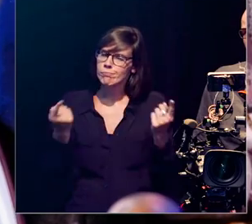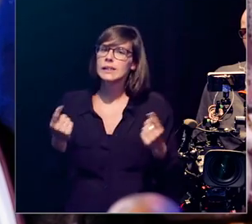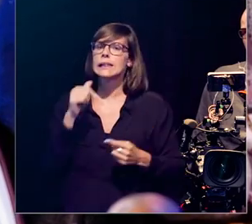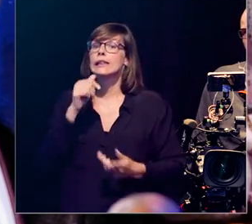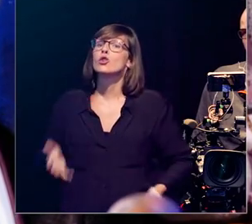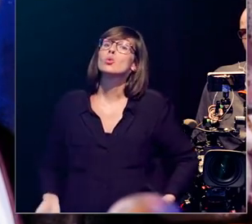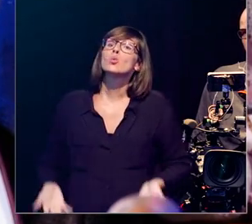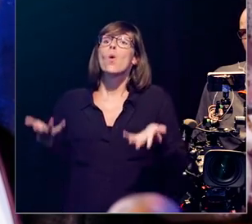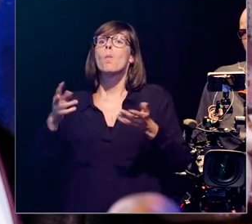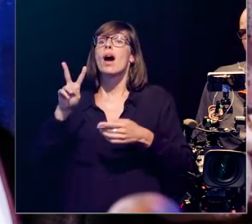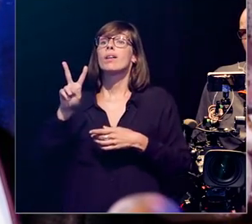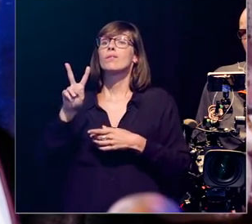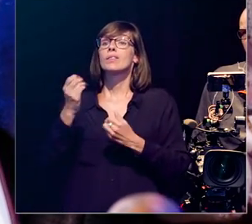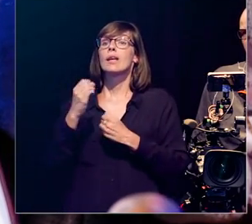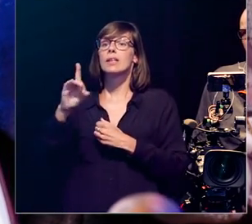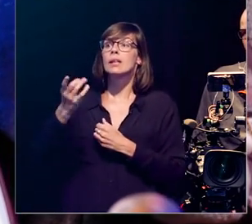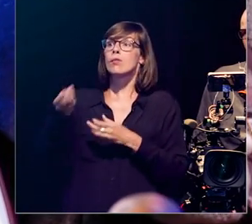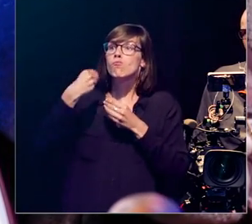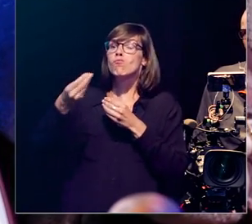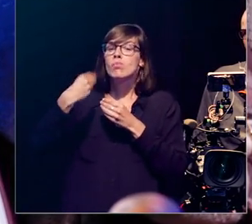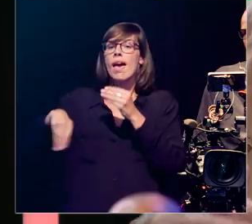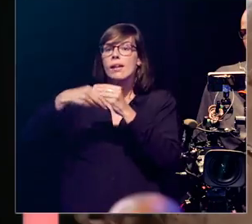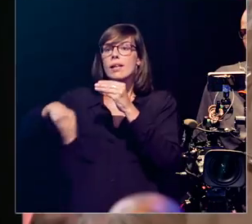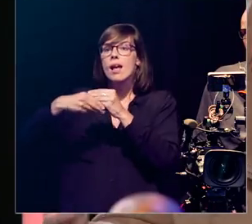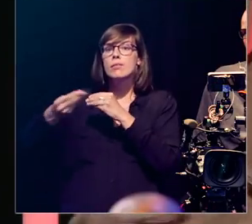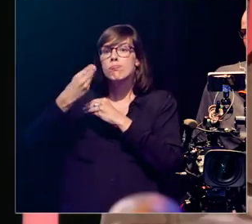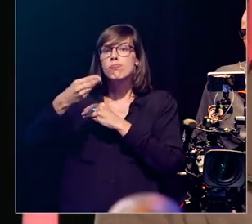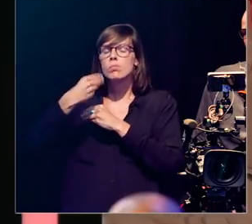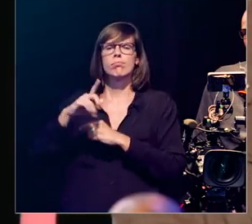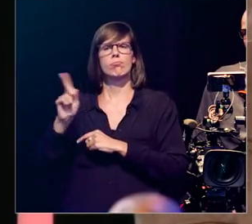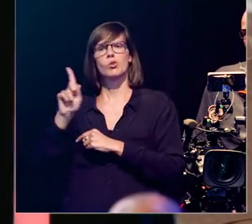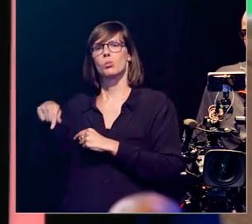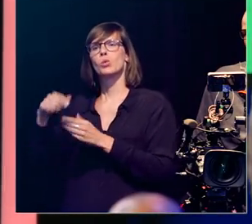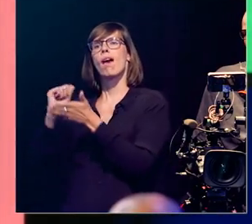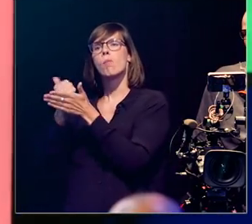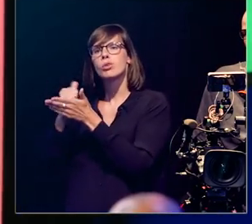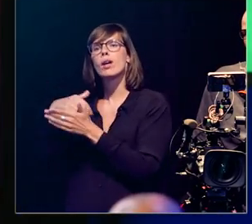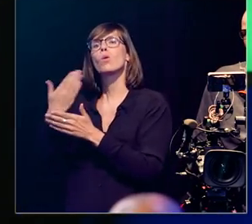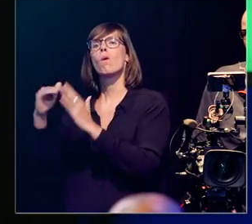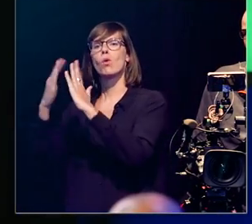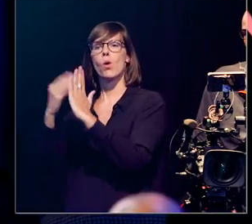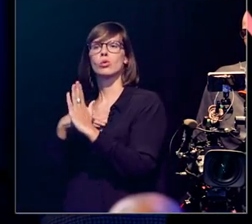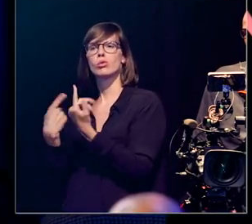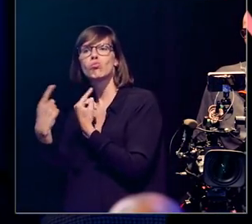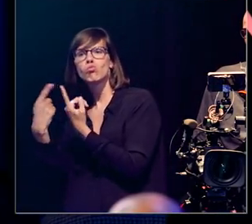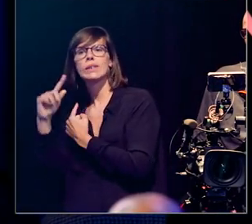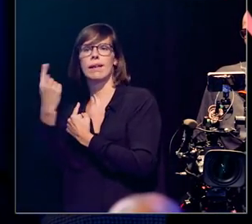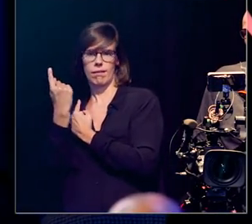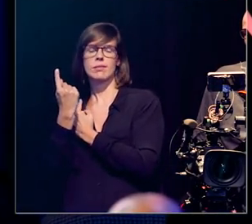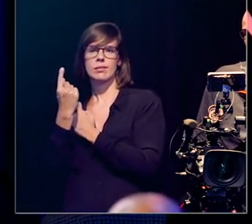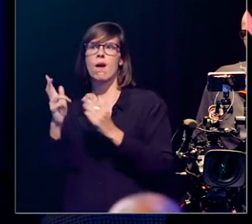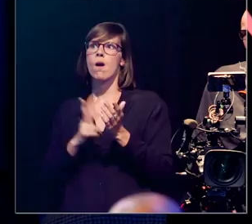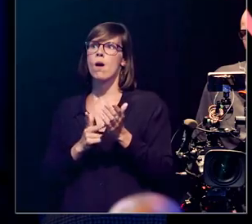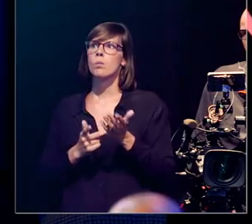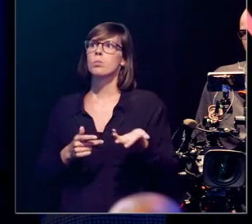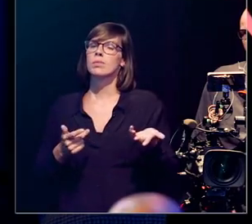zomaar vitamine D en extra vitamine D in, zonder dat je dat met je apotheker of met je arts gaat bespreken. Want dit is